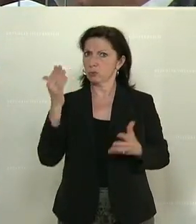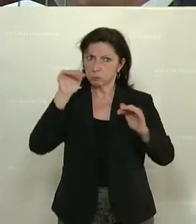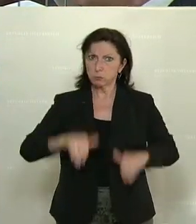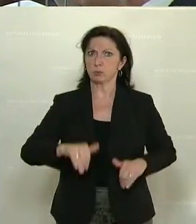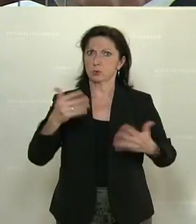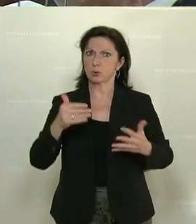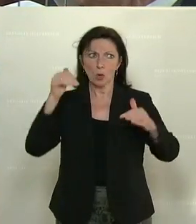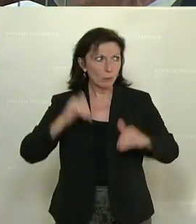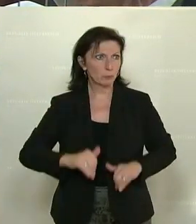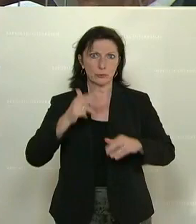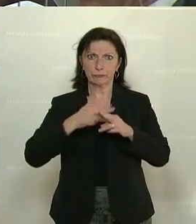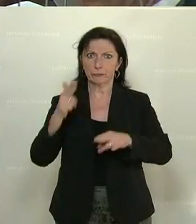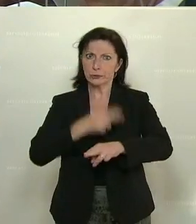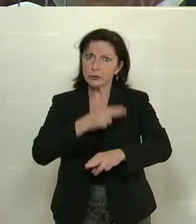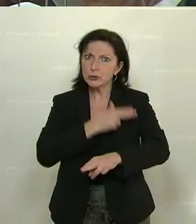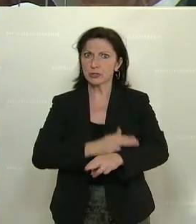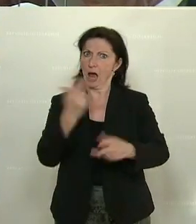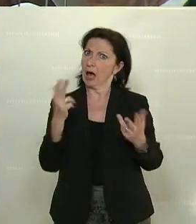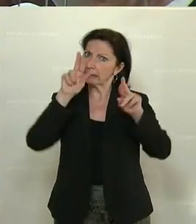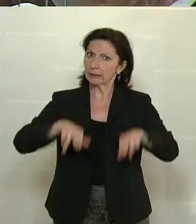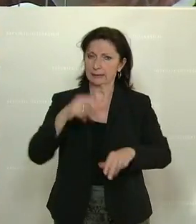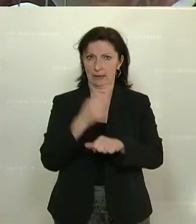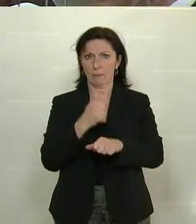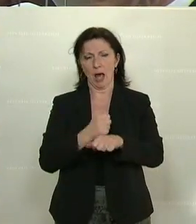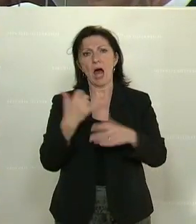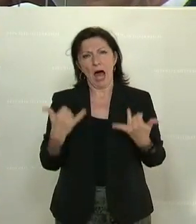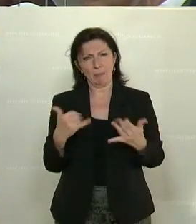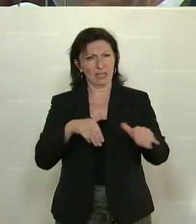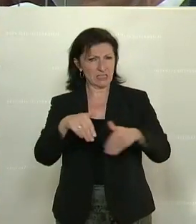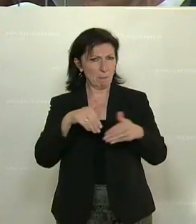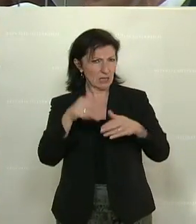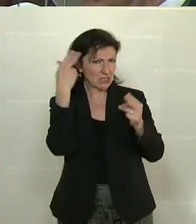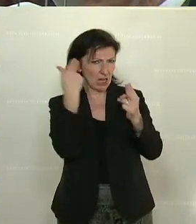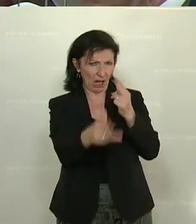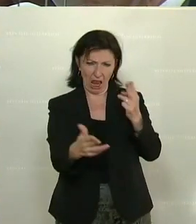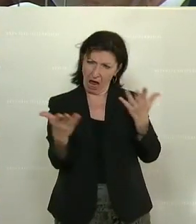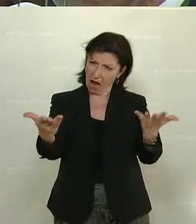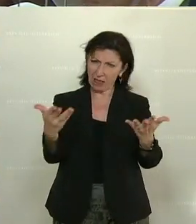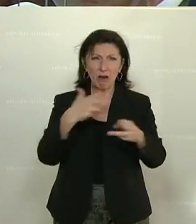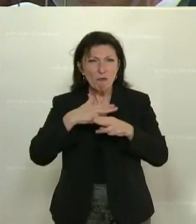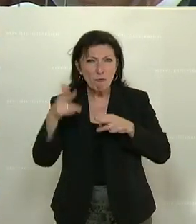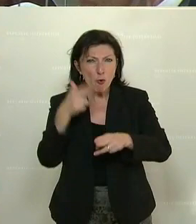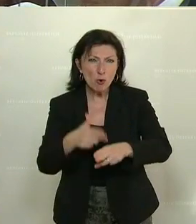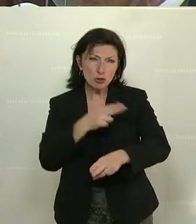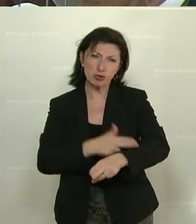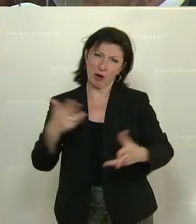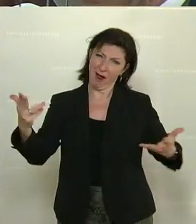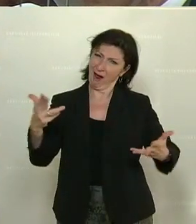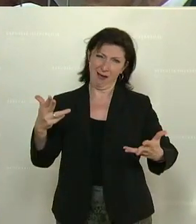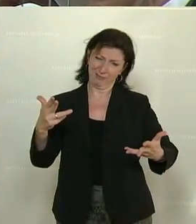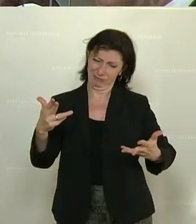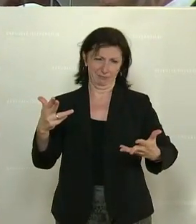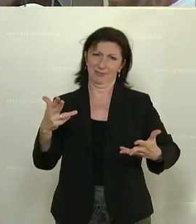Staates getragen ist. Und das nebenbei ist bei dieser Ministeranklage offensichtlich nicht der Fall. Es ist ja vielmehr so,